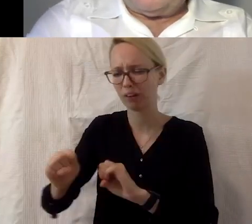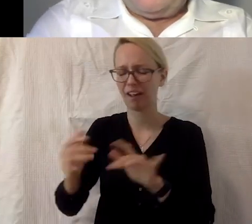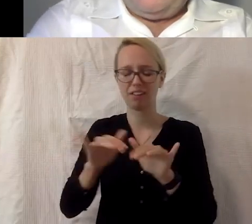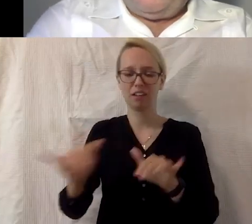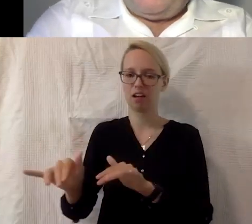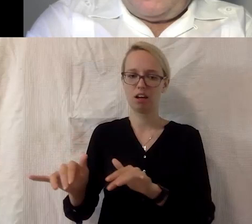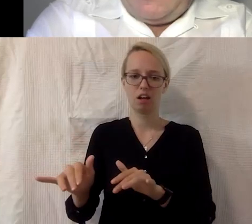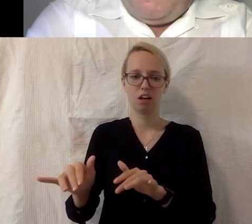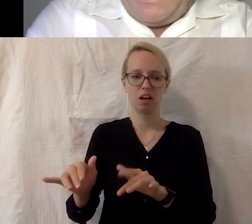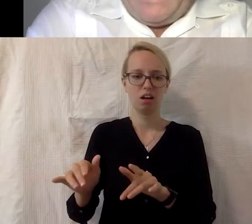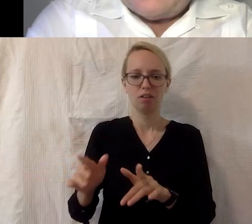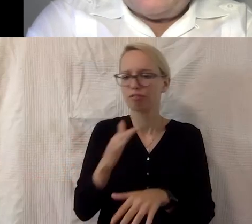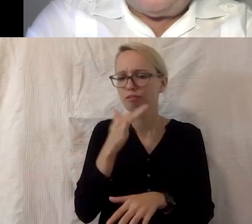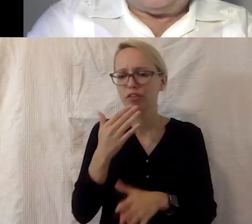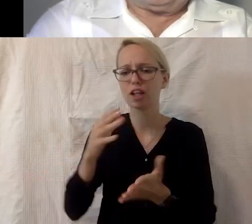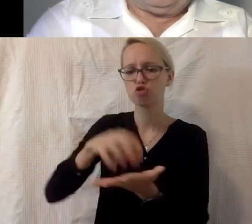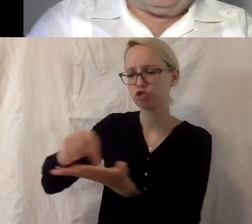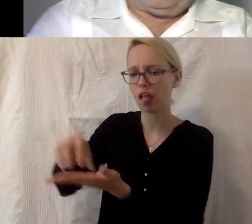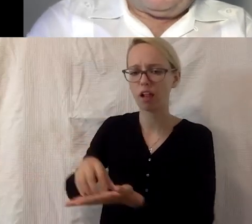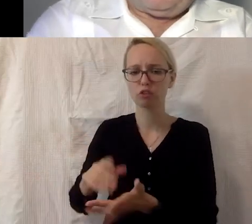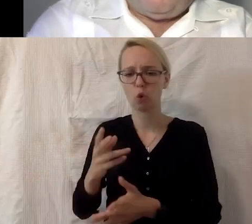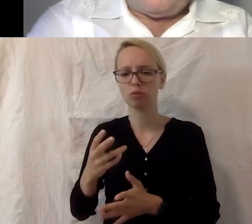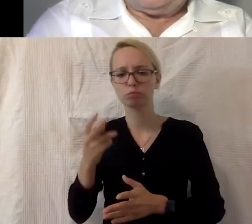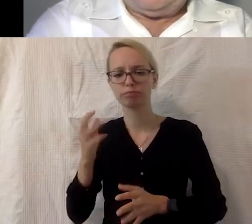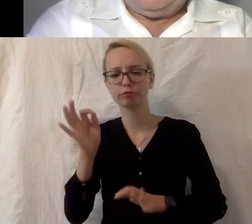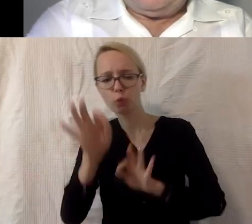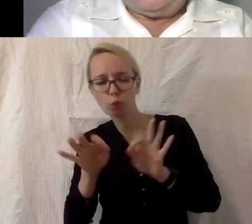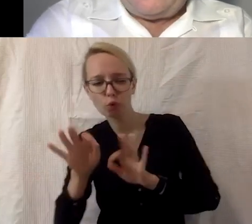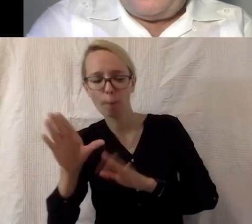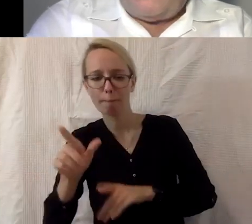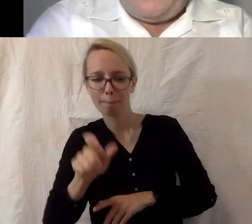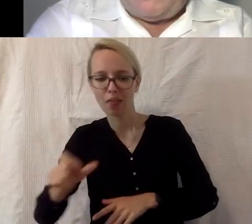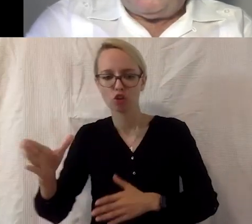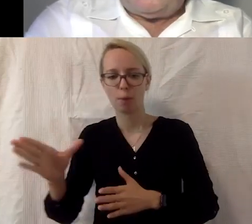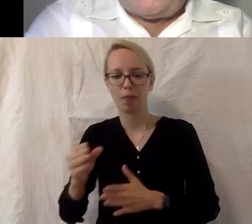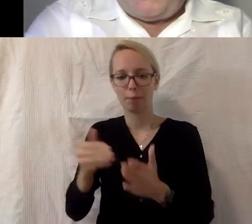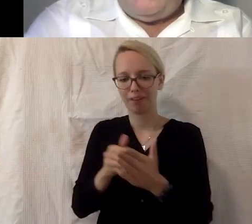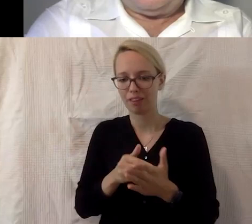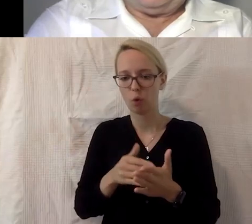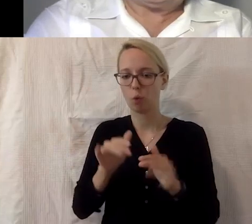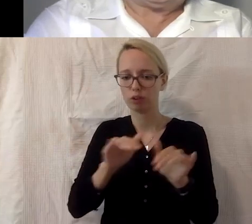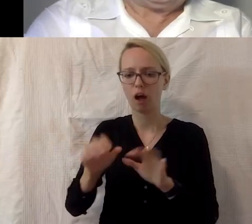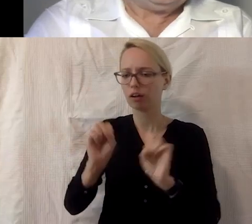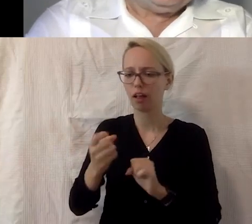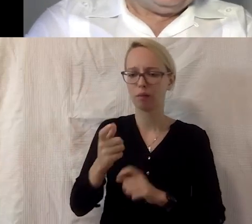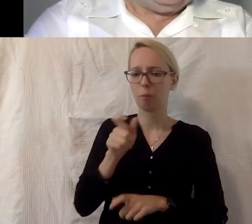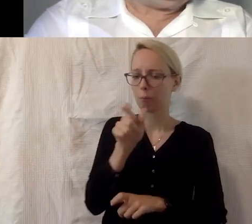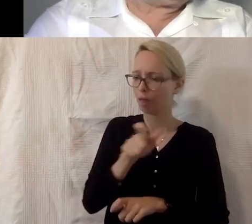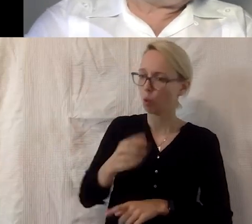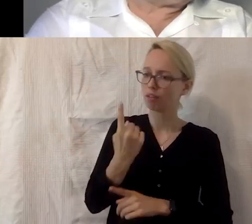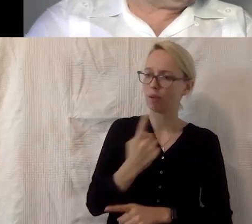kümmern, was eben ernsthaft vorhat, der kann es auch eben dann tun und es gibt genügend Leistungen